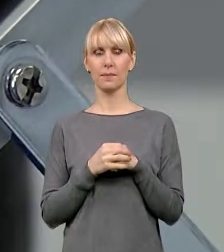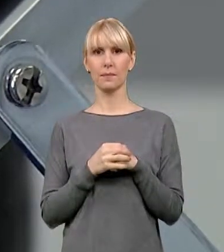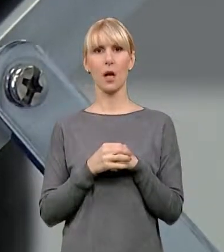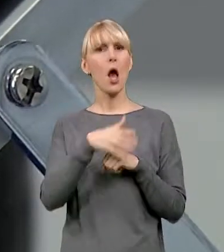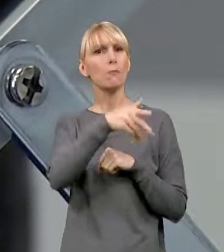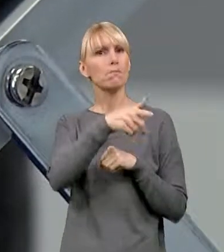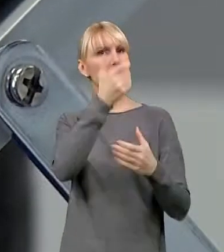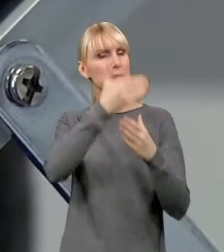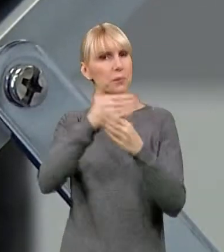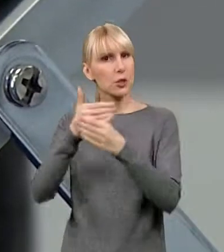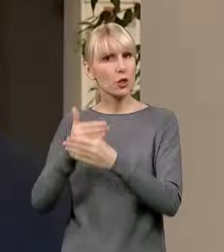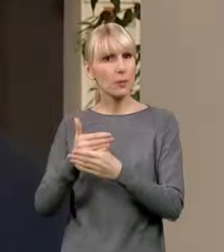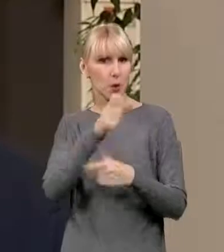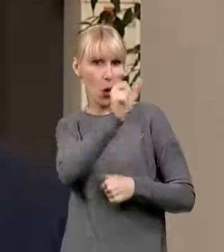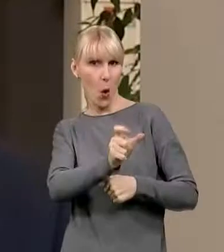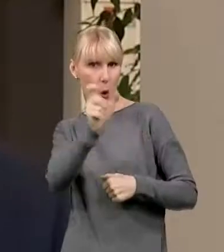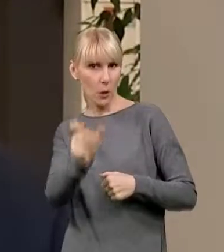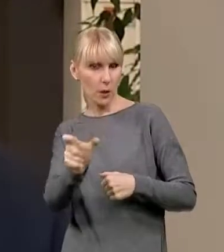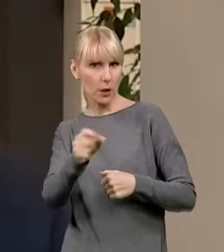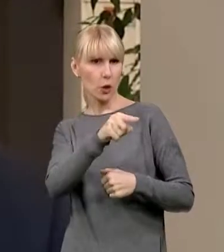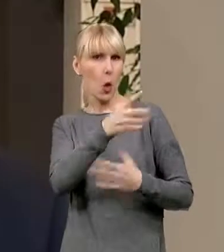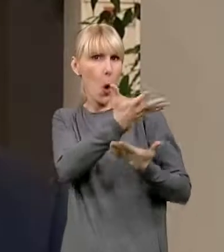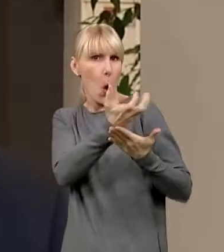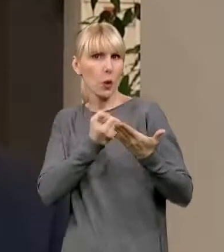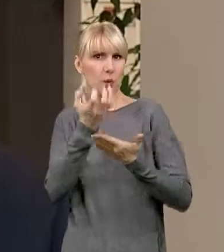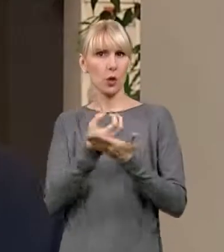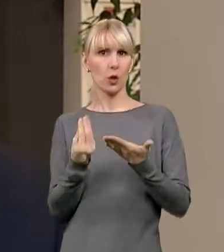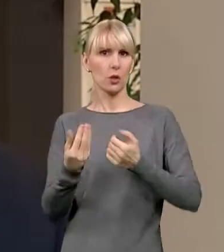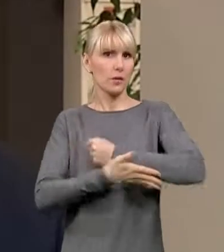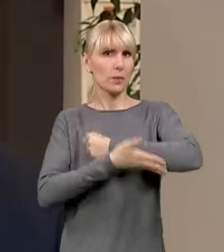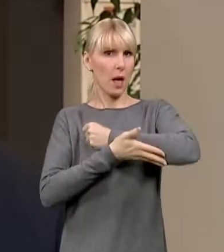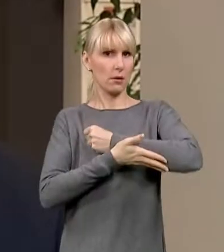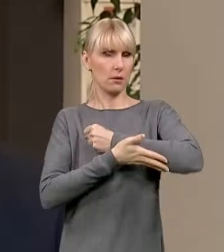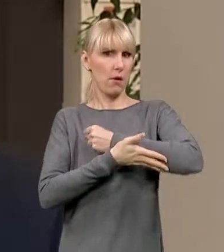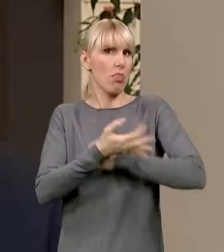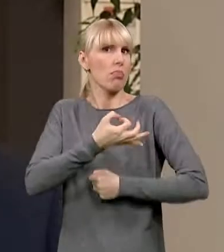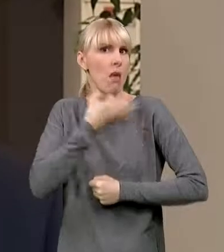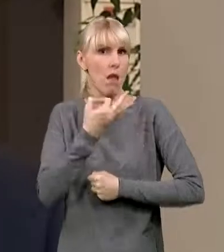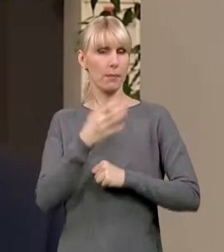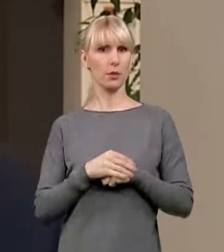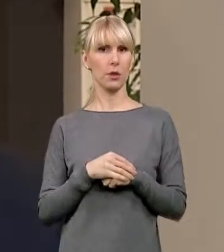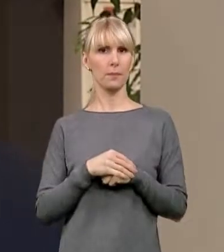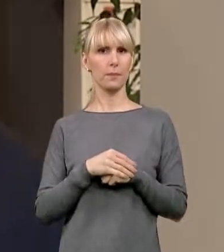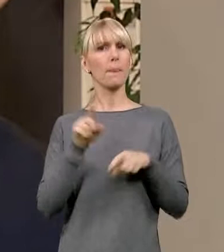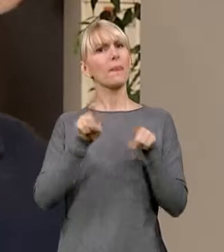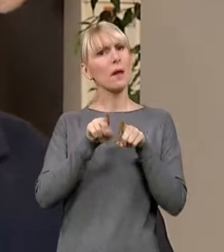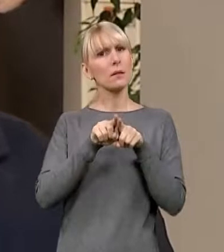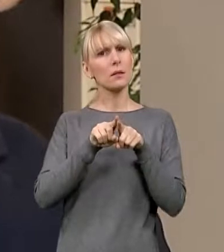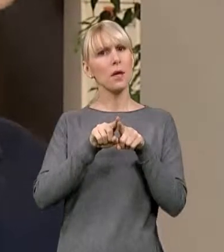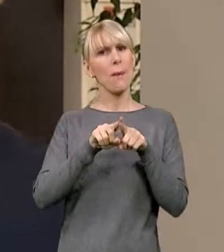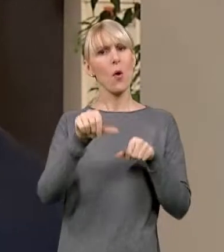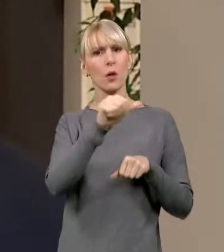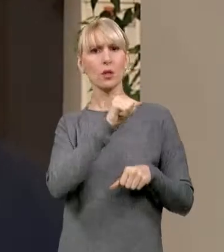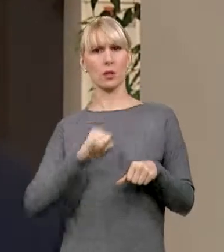Przedsiębiorcy to są nasi najwięksi odbiorcy wsparcia i pomocy, ale także oczywiście jednostki samorządu